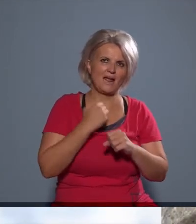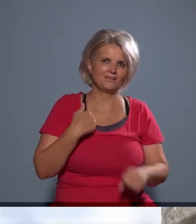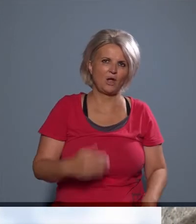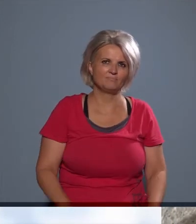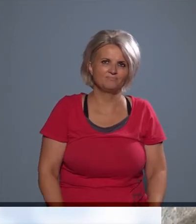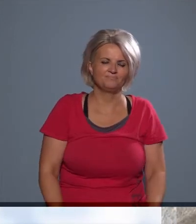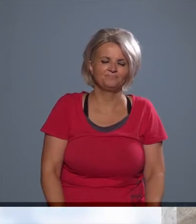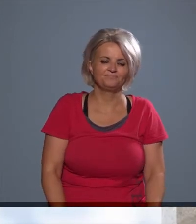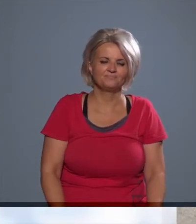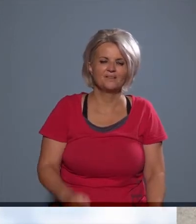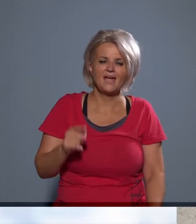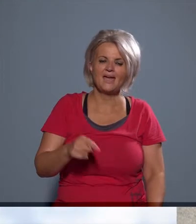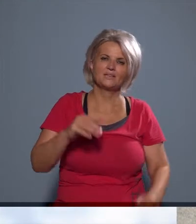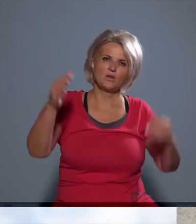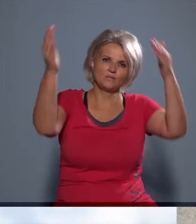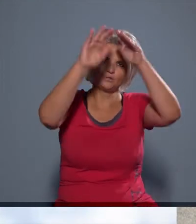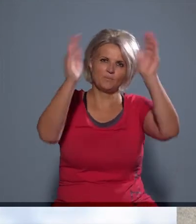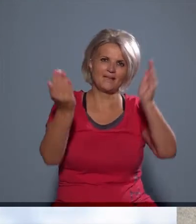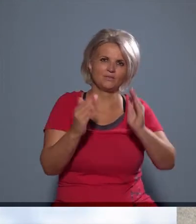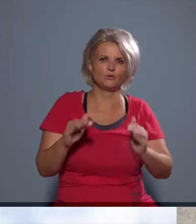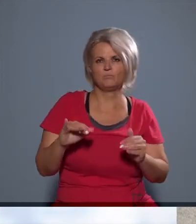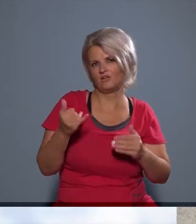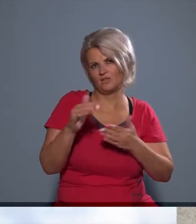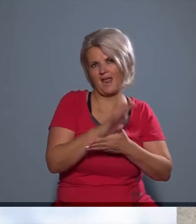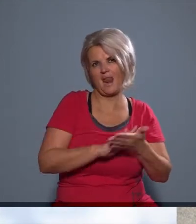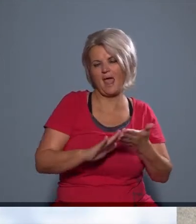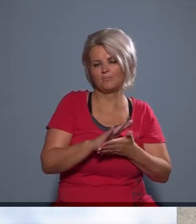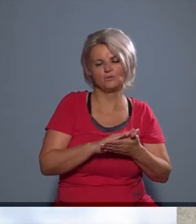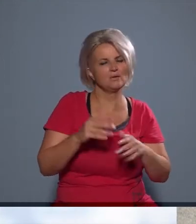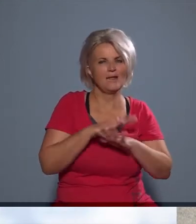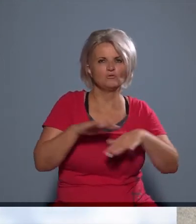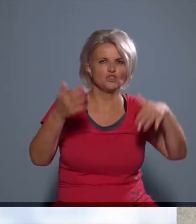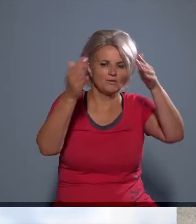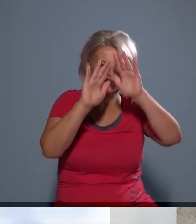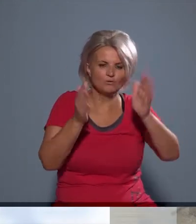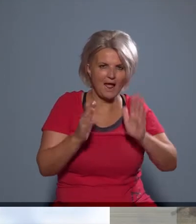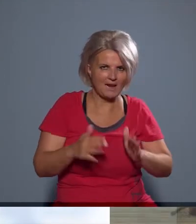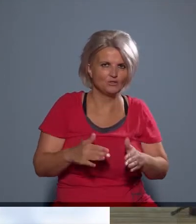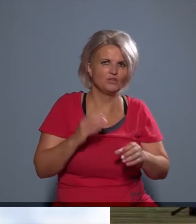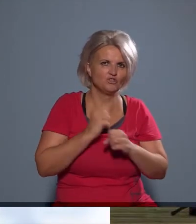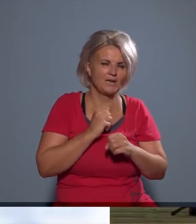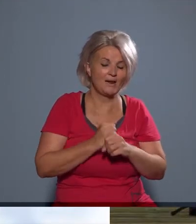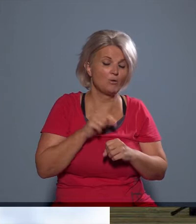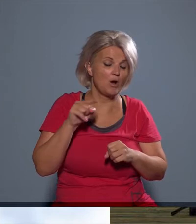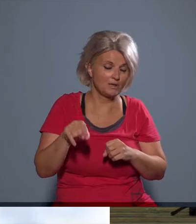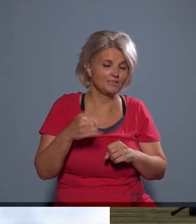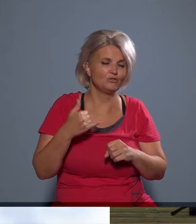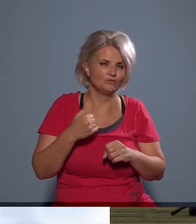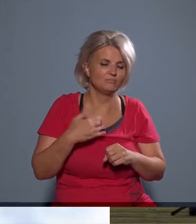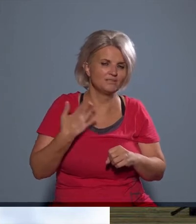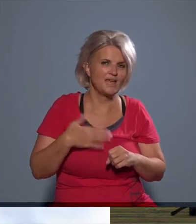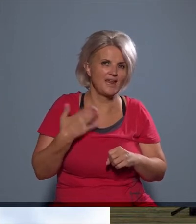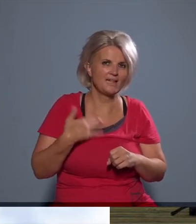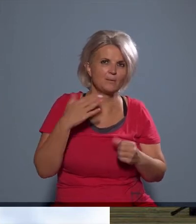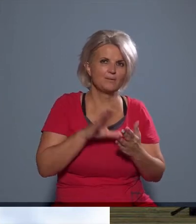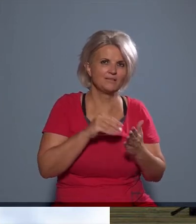készítettem. És ez a szobrászatomba is jelenző, tehát én nem csak figurális szobrokat készítek, az is